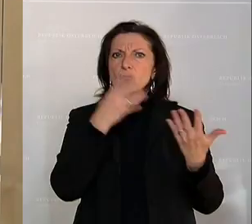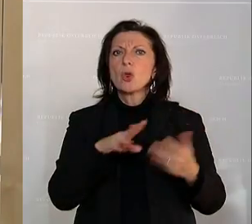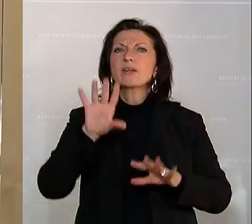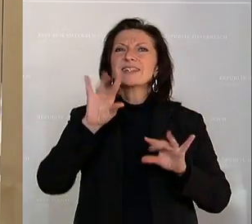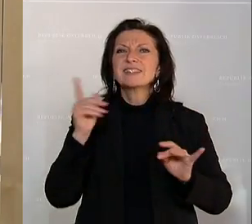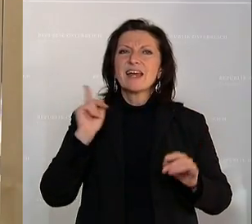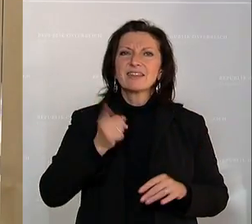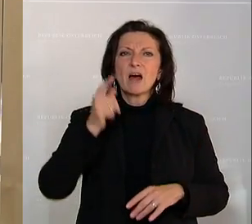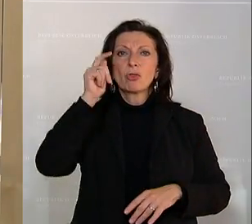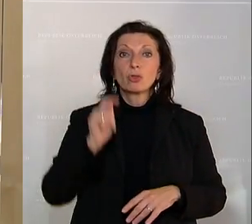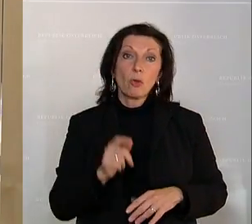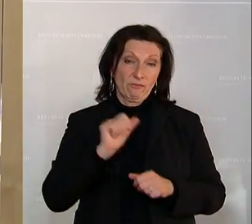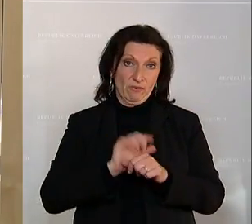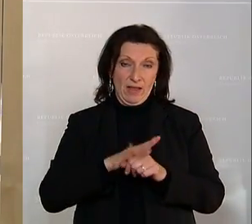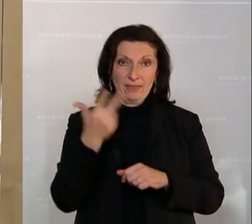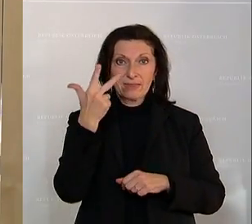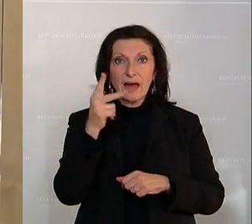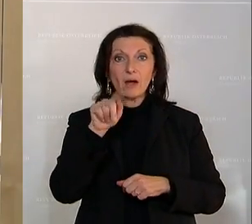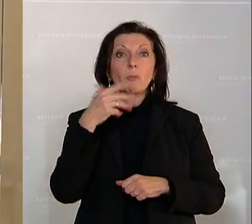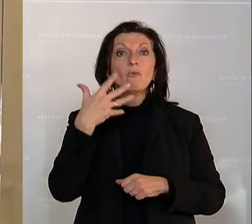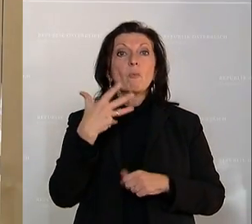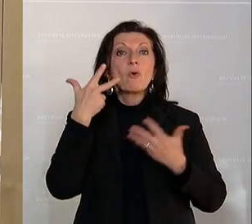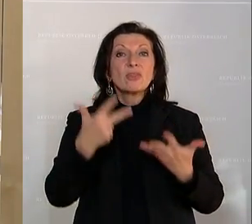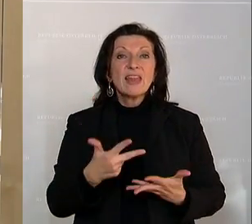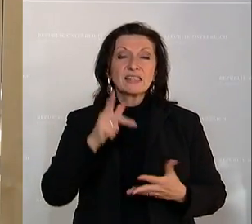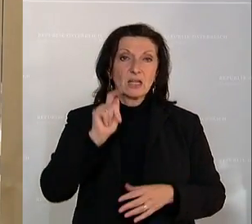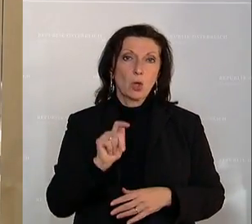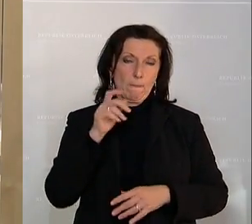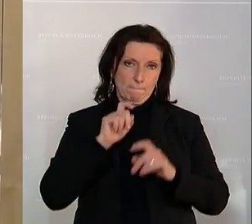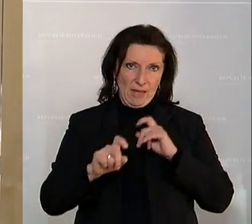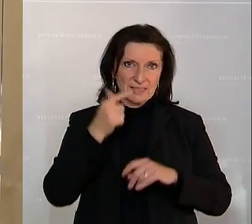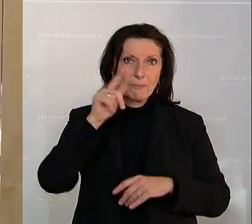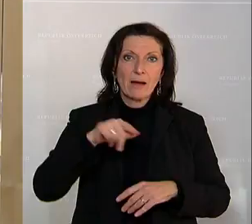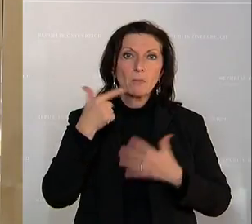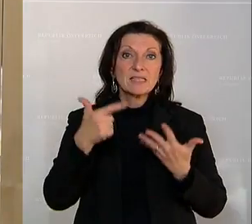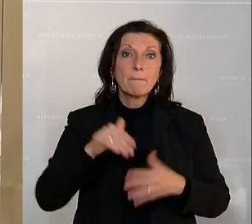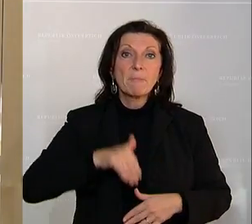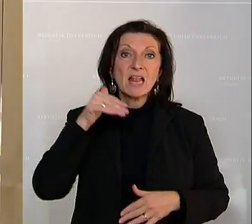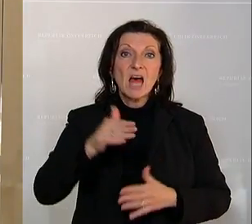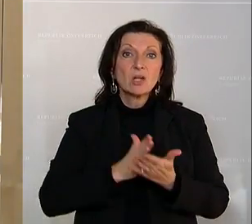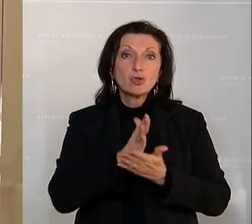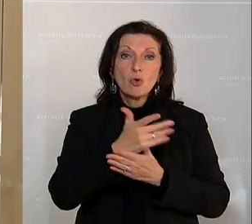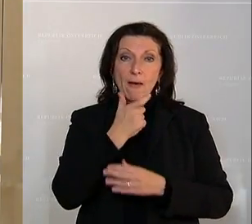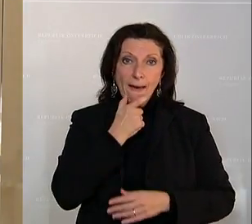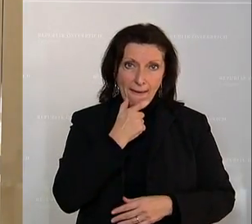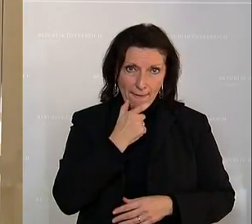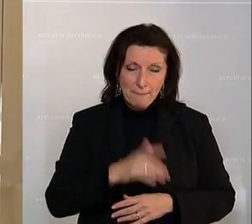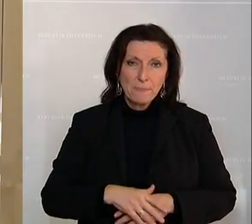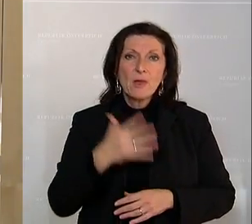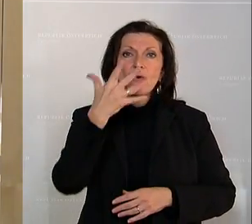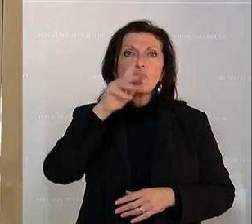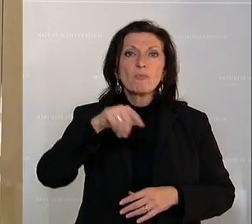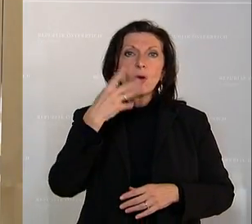Fleisch, 3,85 Millionen Tonnen Milch, 2,7 Milliarden Stück Eier, 5